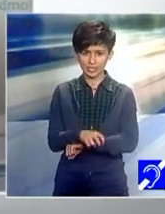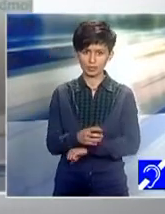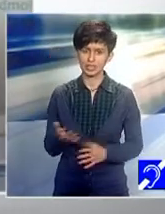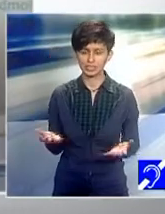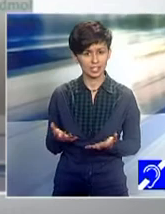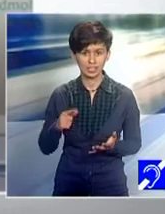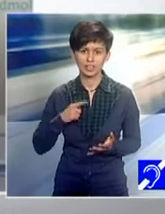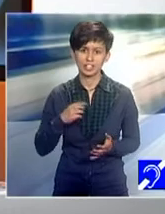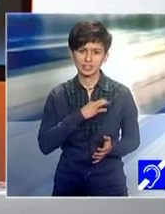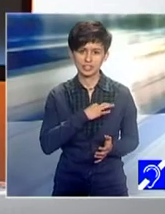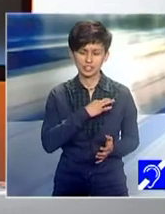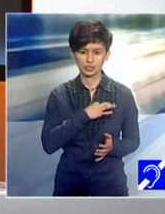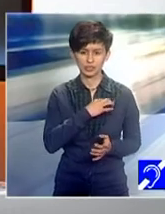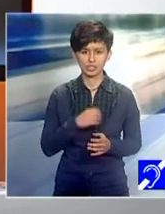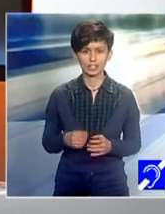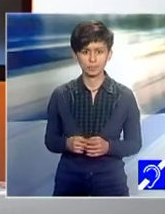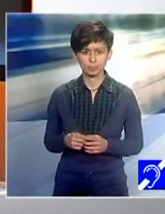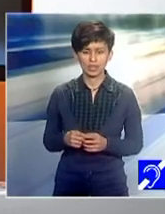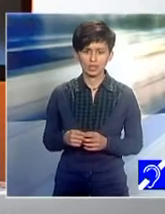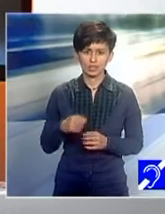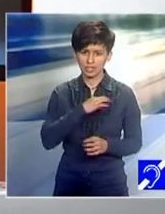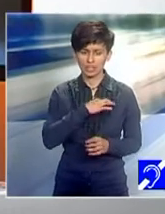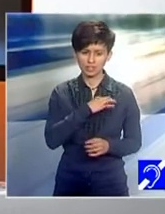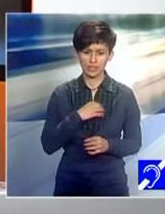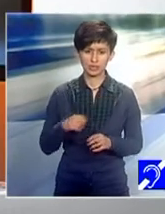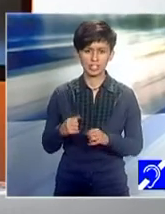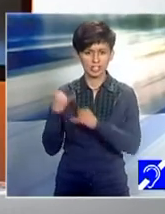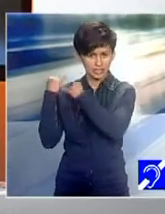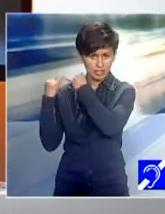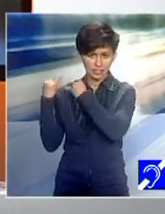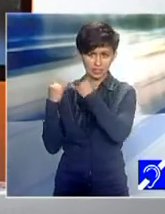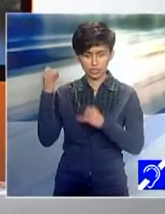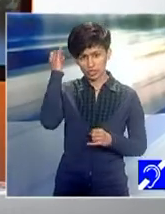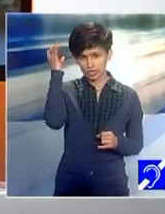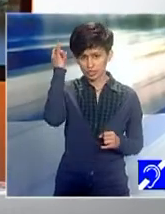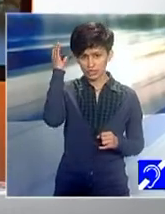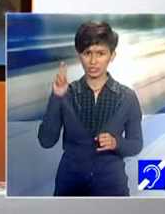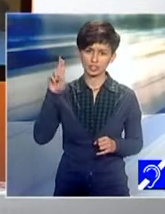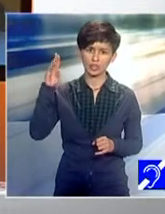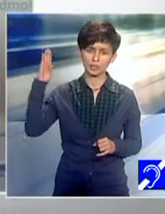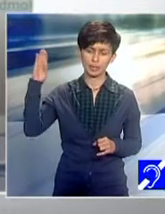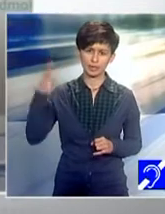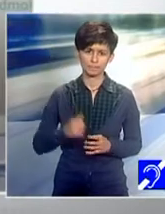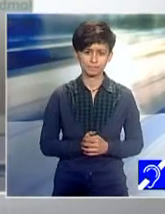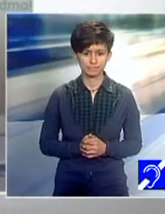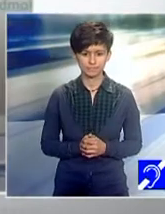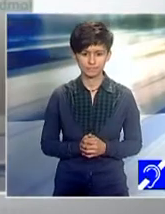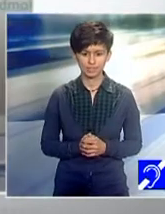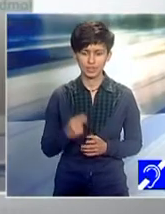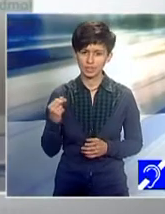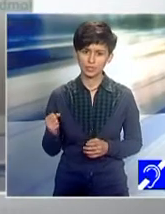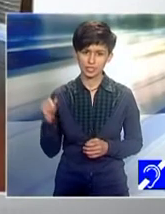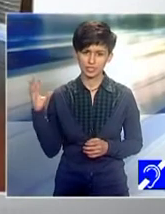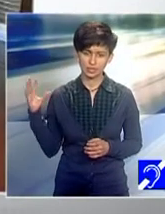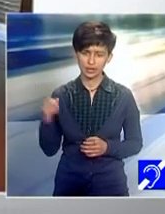studentă la Masteratul Istorie, Memorie, O Realitate, la Facultatea de Istorie și Filosofie din cadrul Universității Babes-Poie. Vă spun bun găsit,